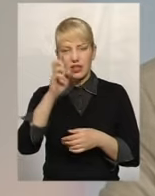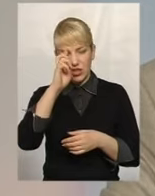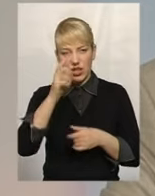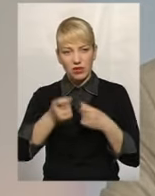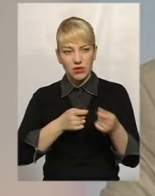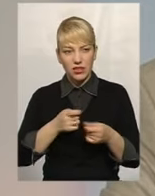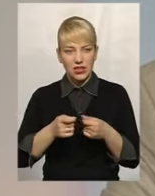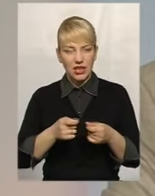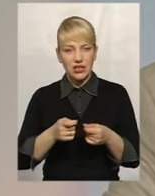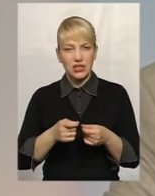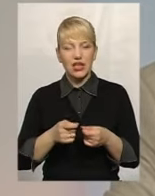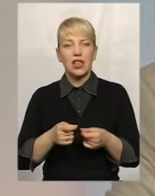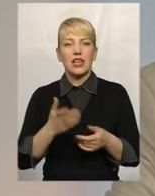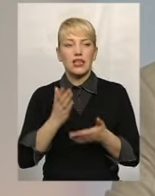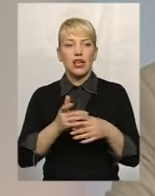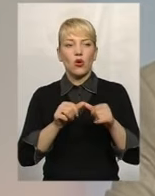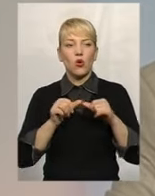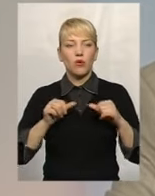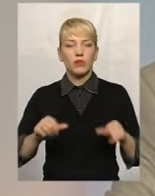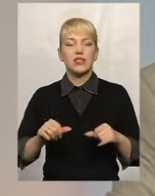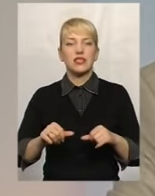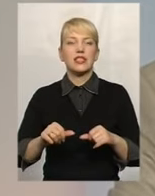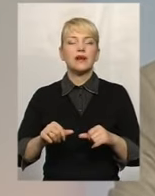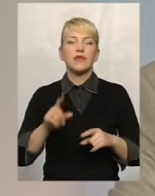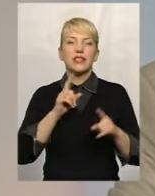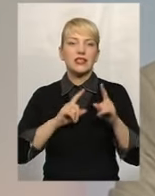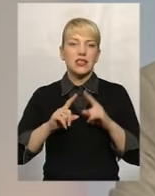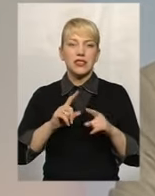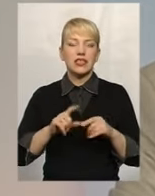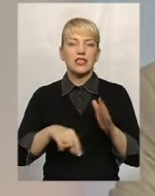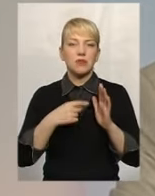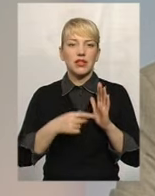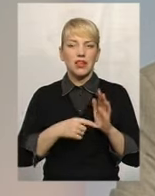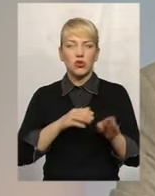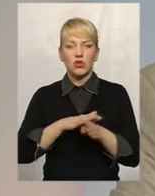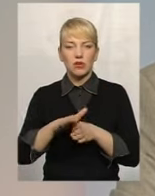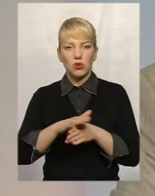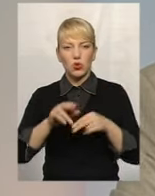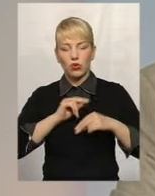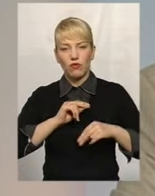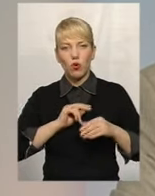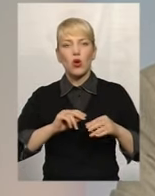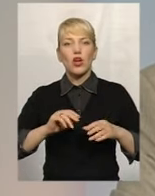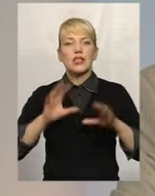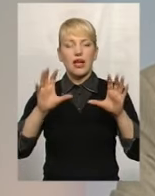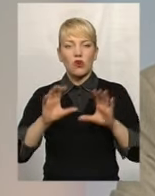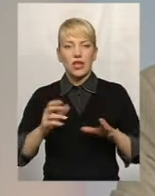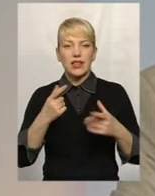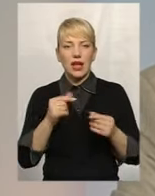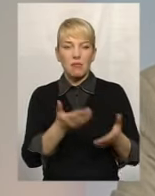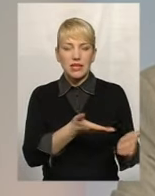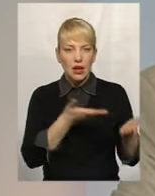комісії і засідання з питань дотримання трудового законодавства, де ми також до запрошених